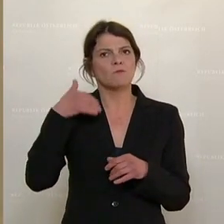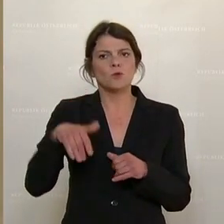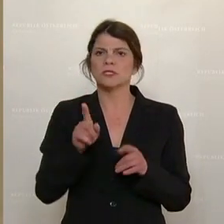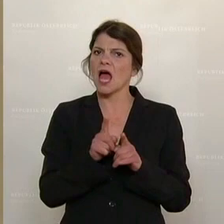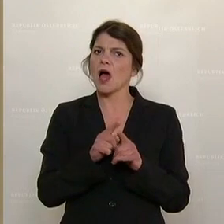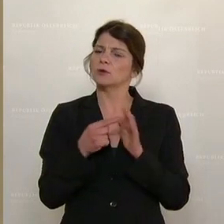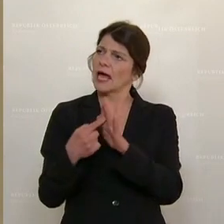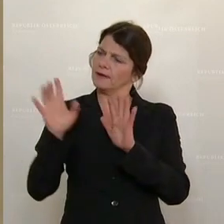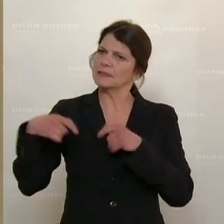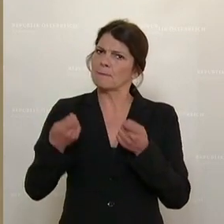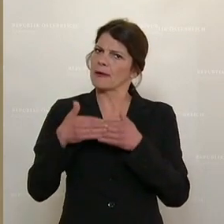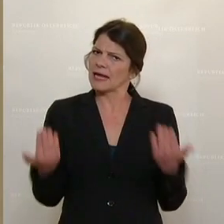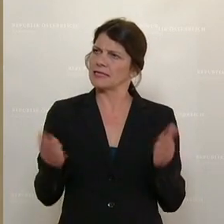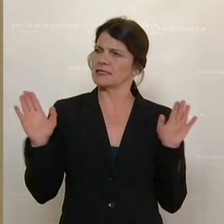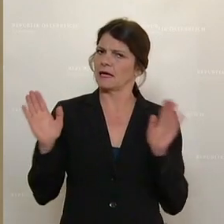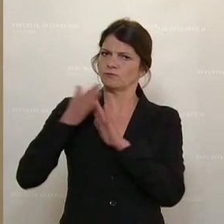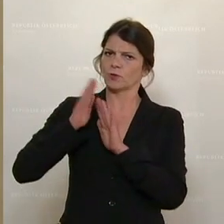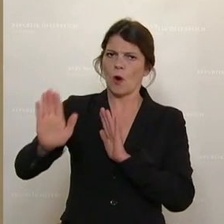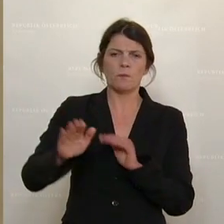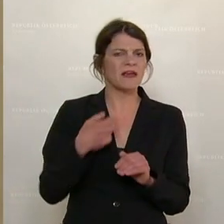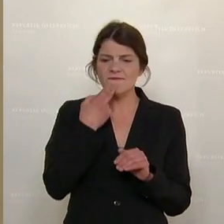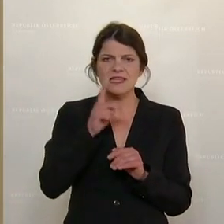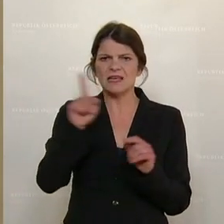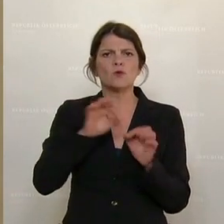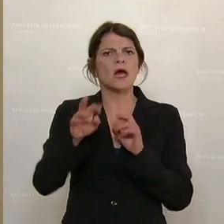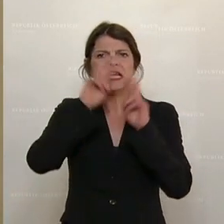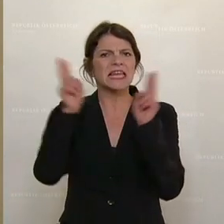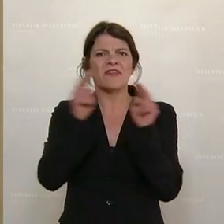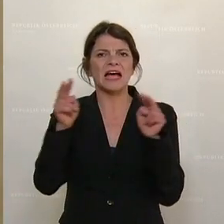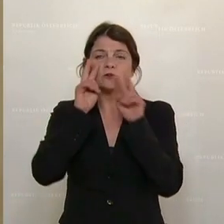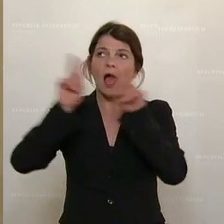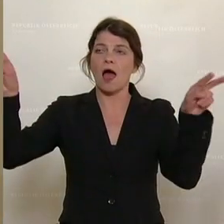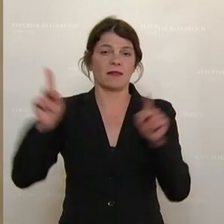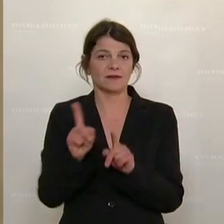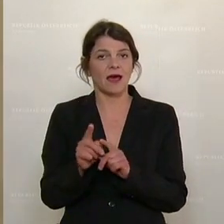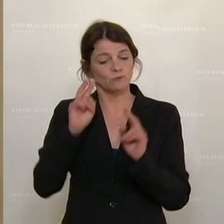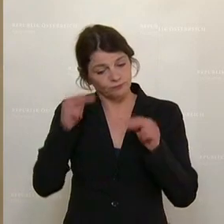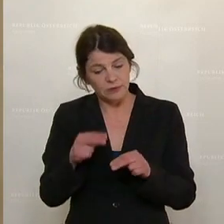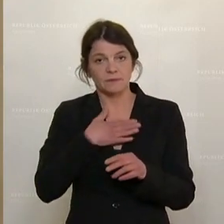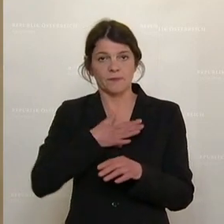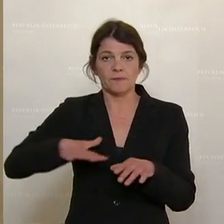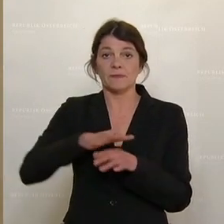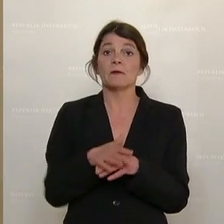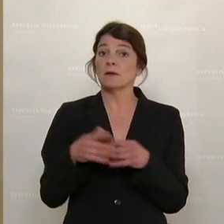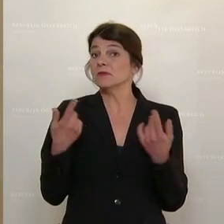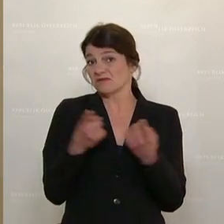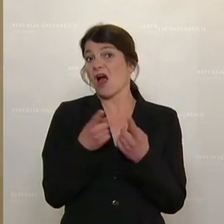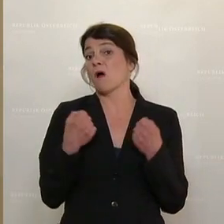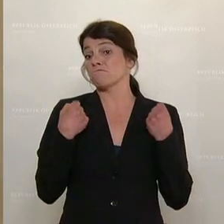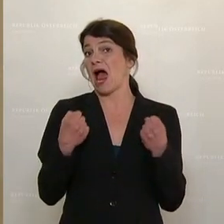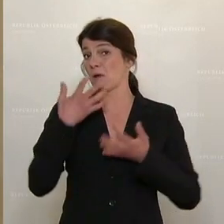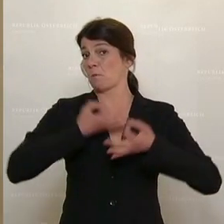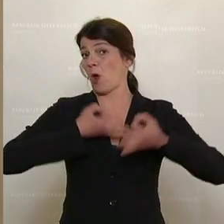einmal Grenzen aufzeigen, was die Internationalisierung betrifft. Und in letzter Konsequenz ist es natürlich eine Machtprobe